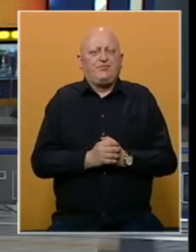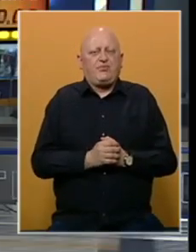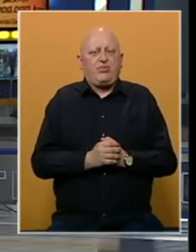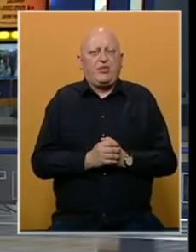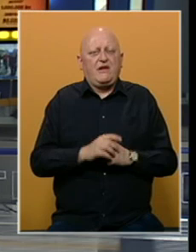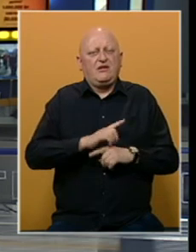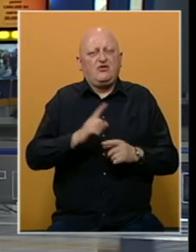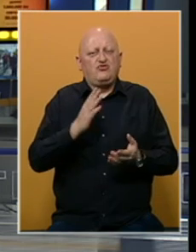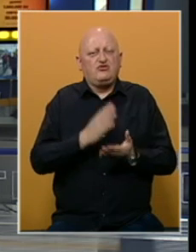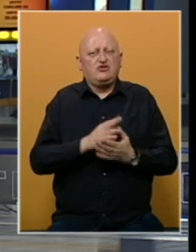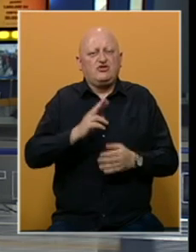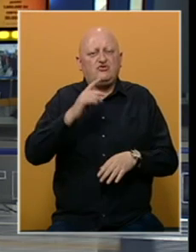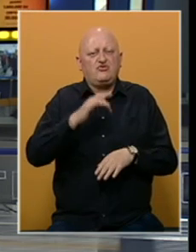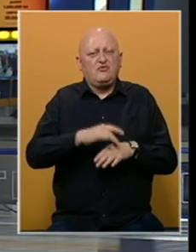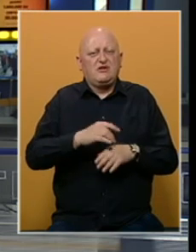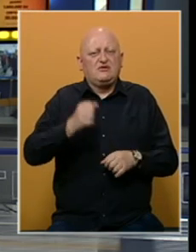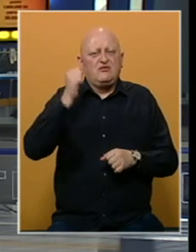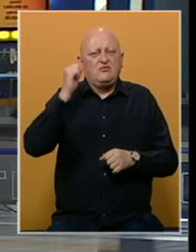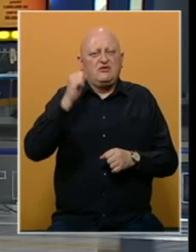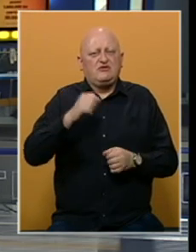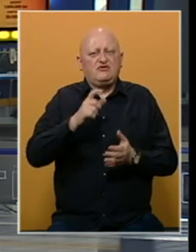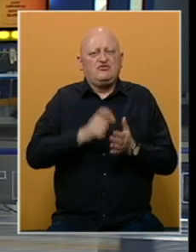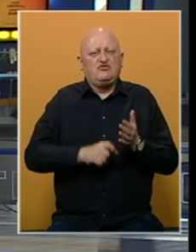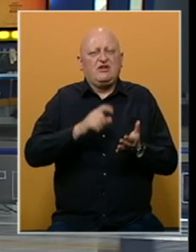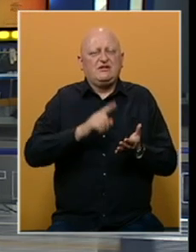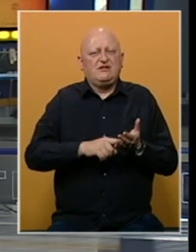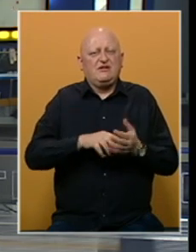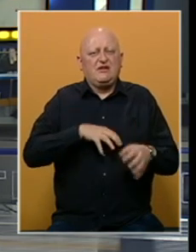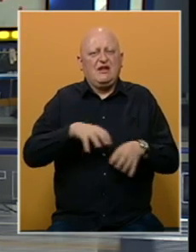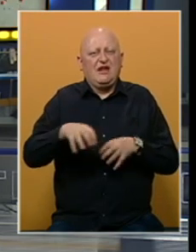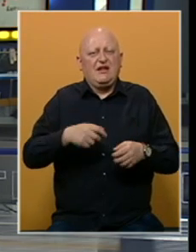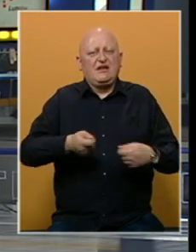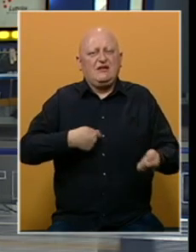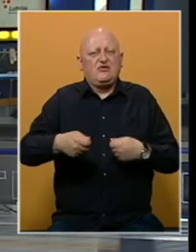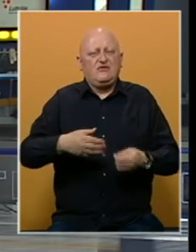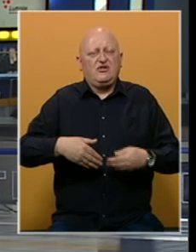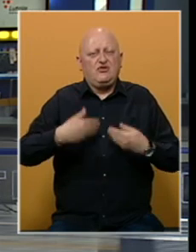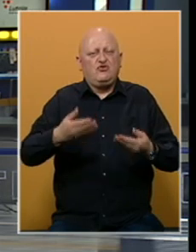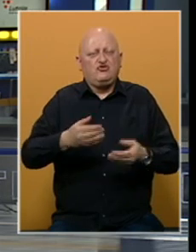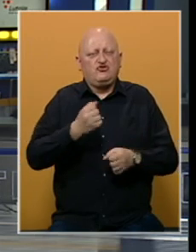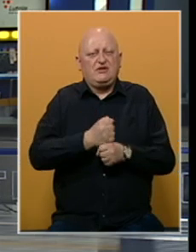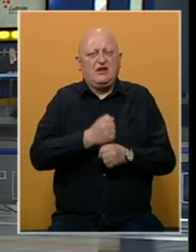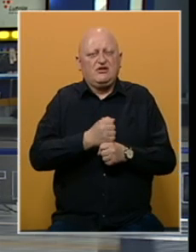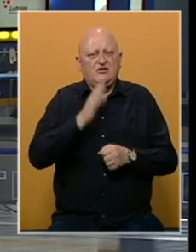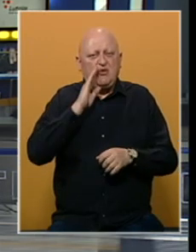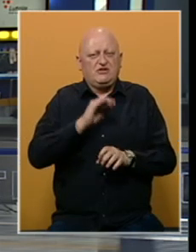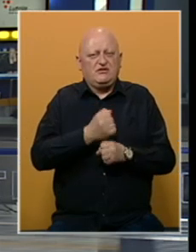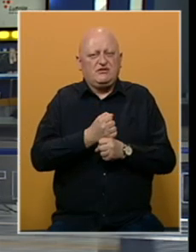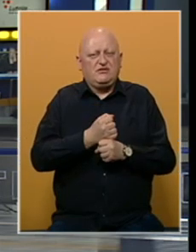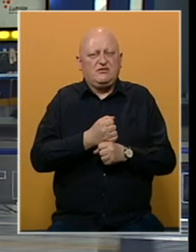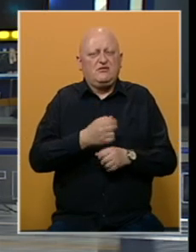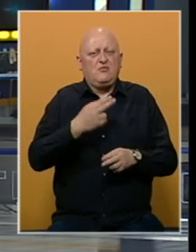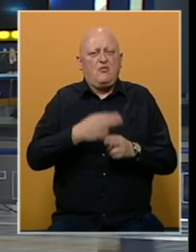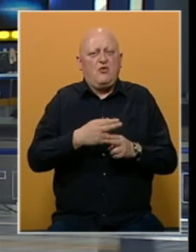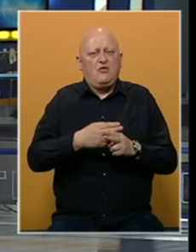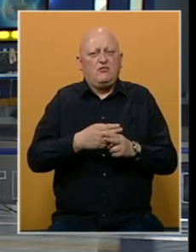Na drugačiji načini, na drugom mjestu, protestovali su i članovi sindikata radnika trgovine i uslužnih djelatnosti BiH.